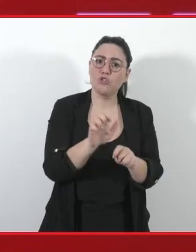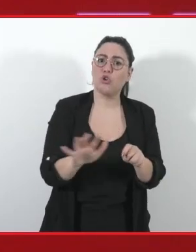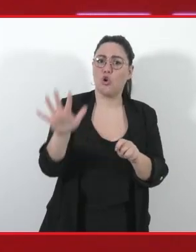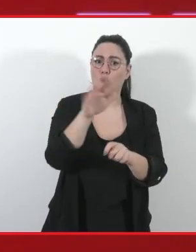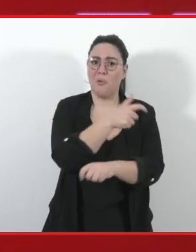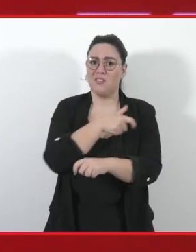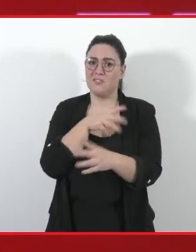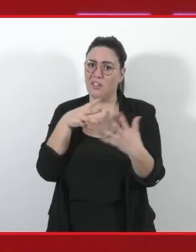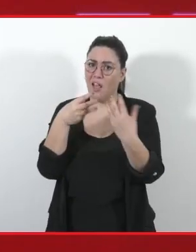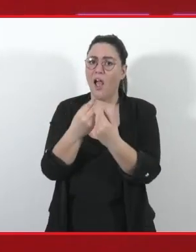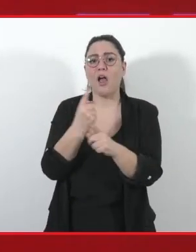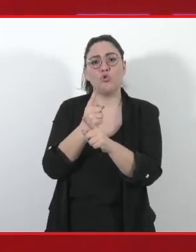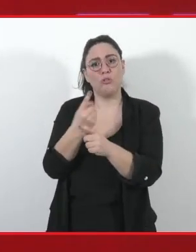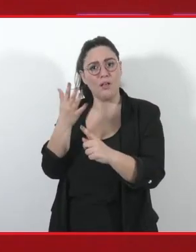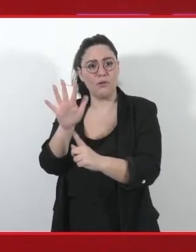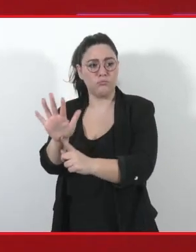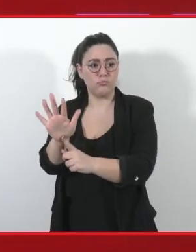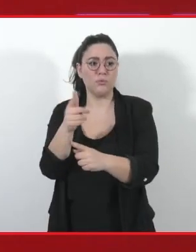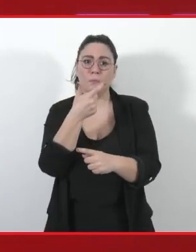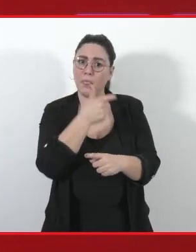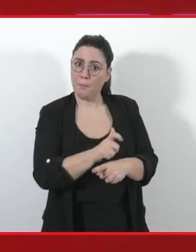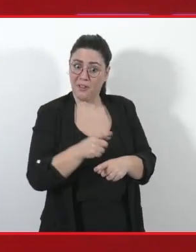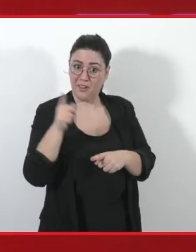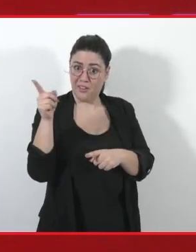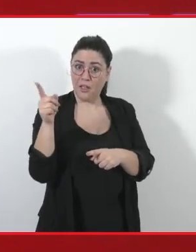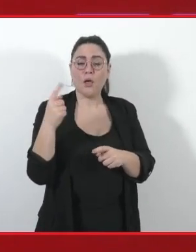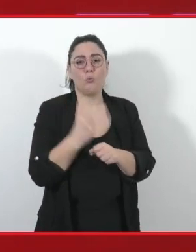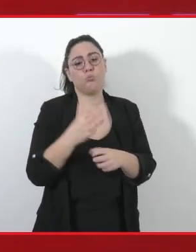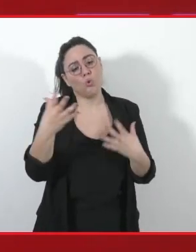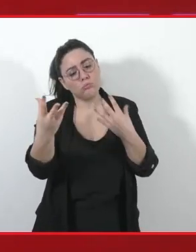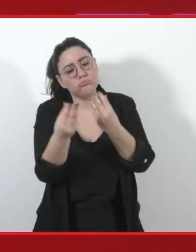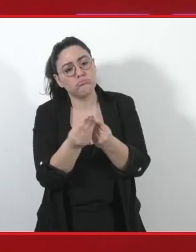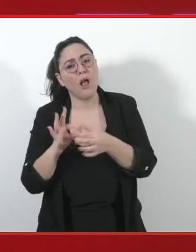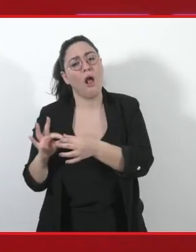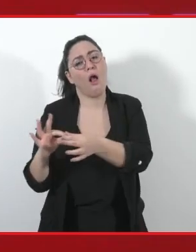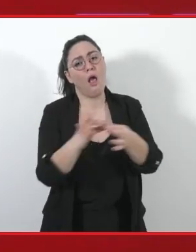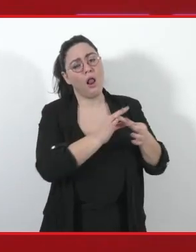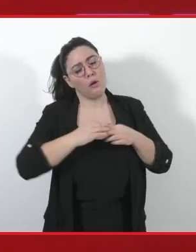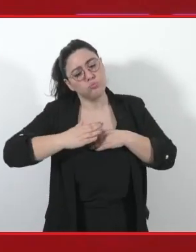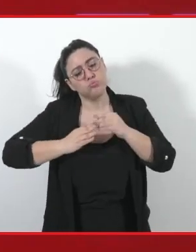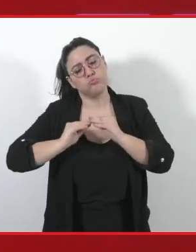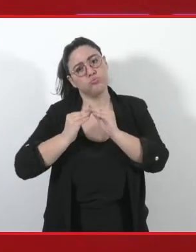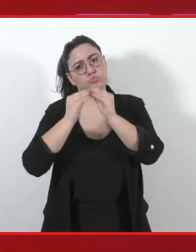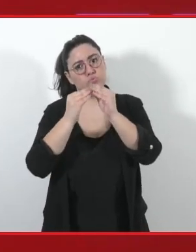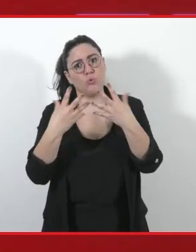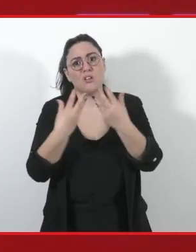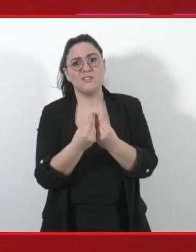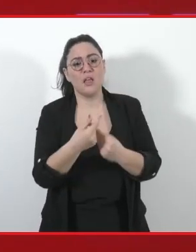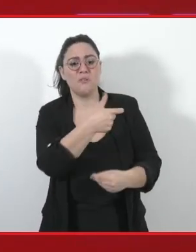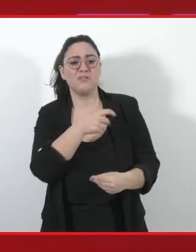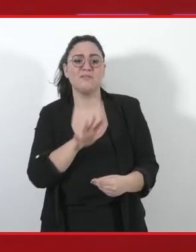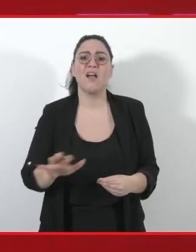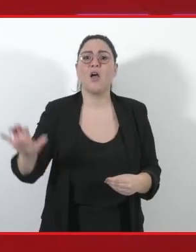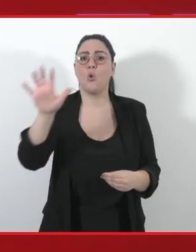perché lì si possono costruire grandi alleanze, anche con i sindacati dell'Europa